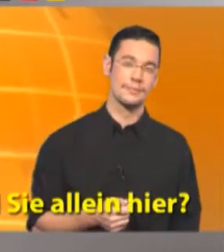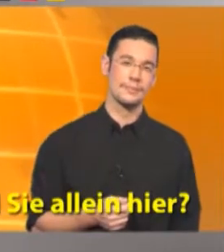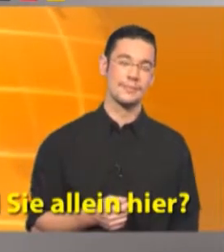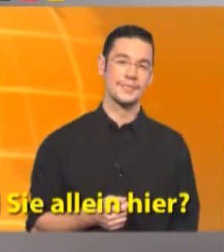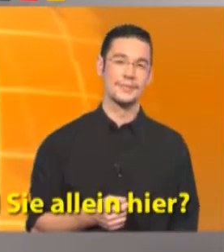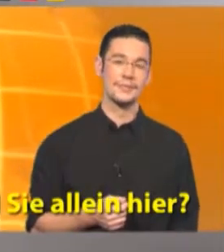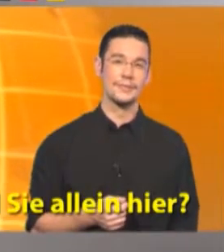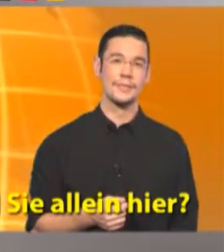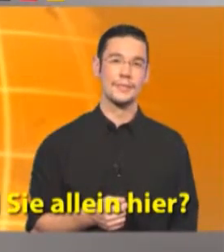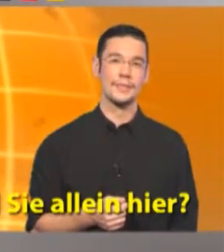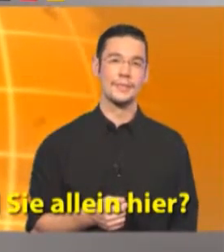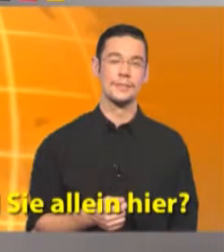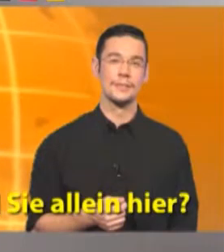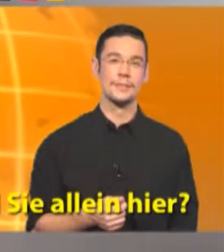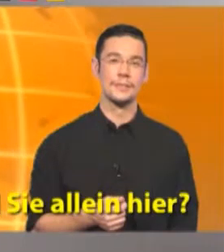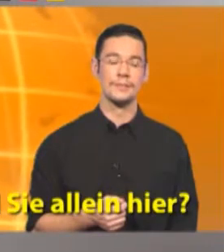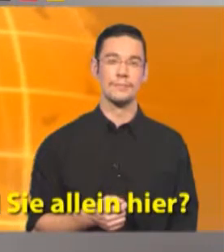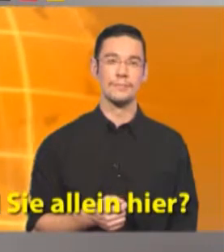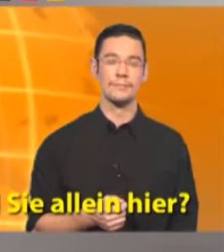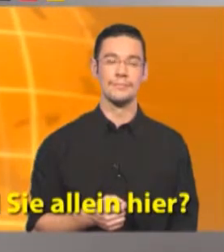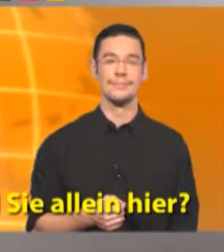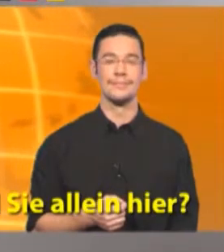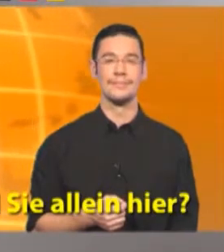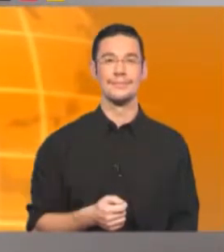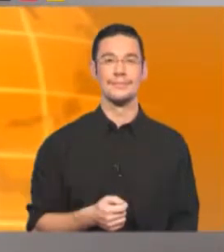È qui da solo? Sola?